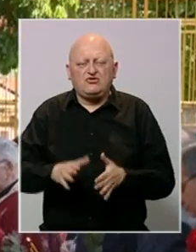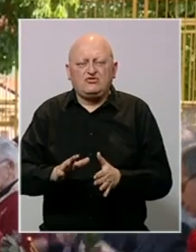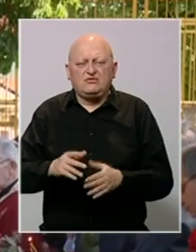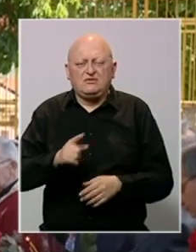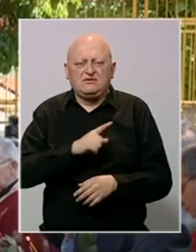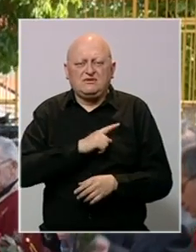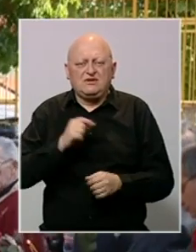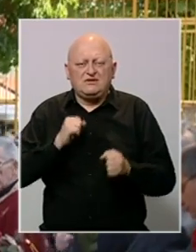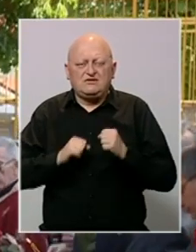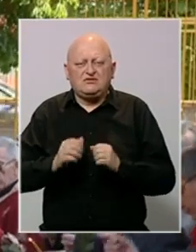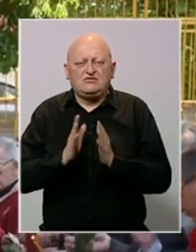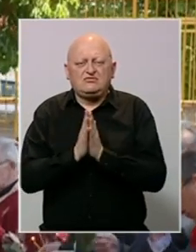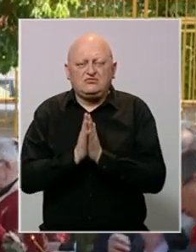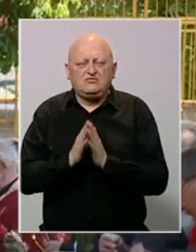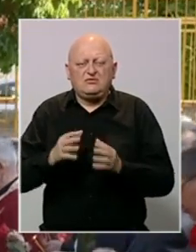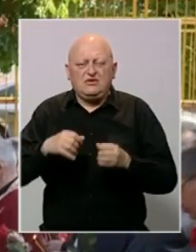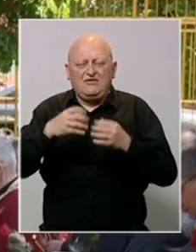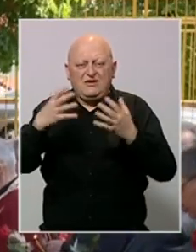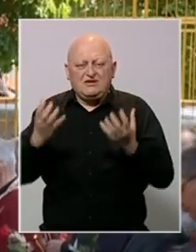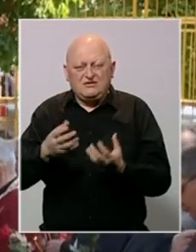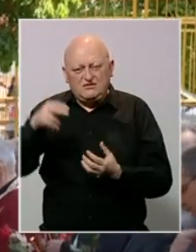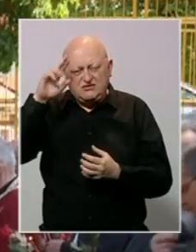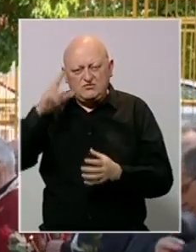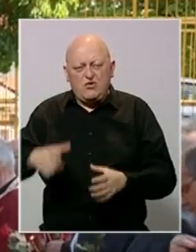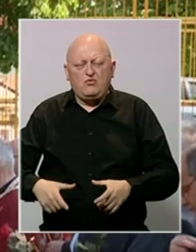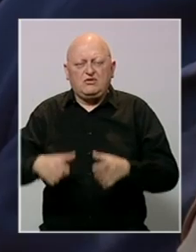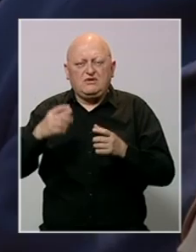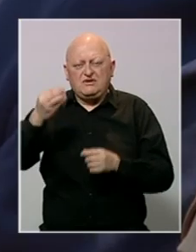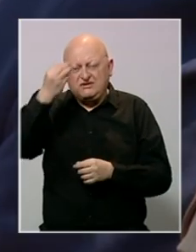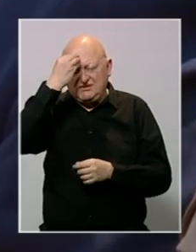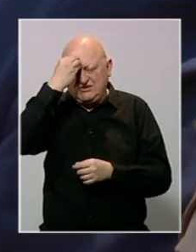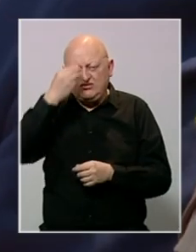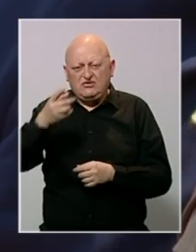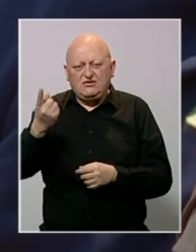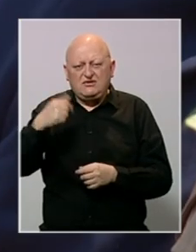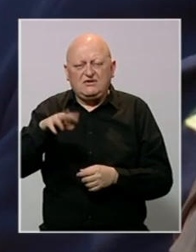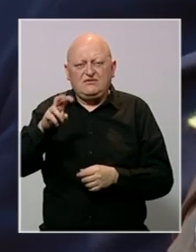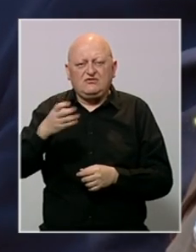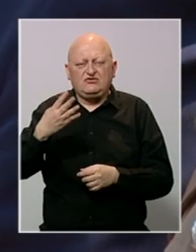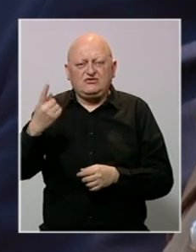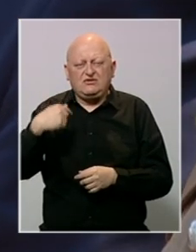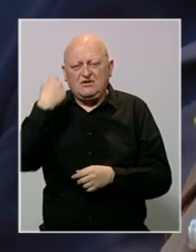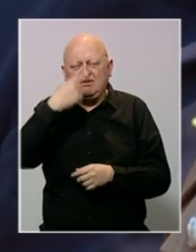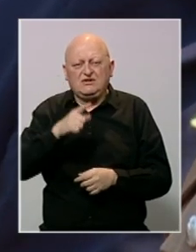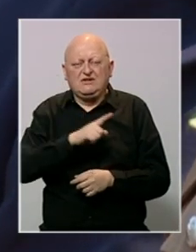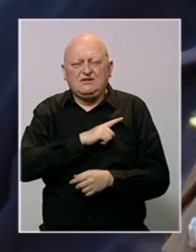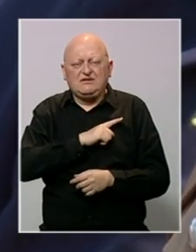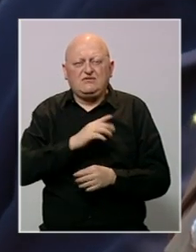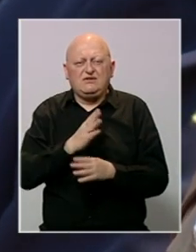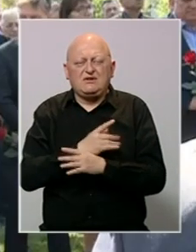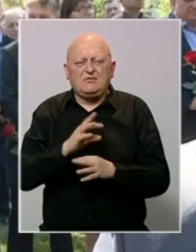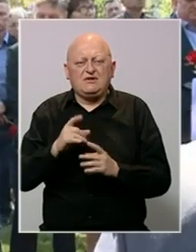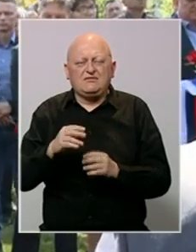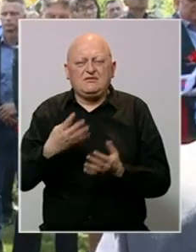Zastradale je služen parastus i položeni vjenci na spomenik podignutu u znak sjećanja. Na 1241 lice stradalo u zapadnoj